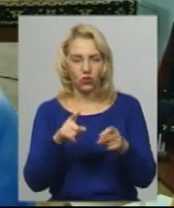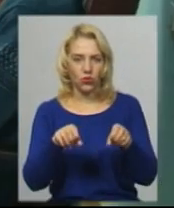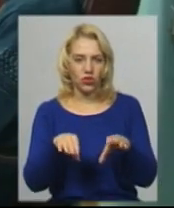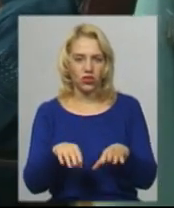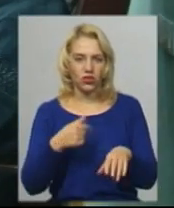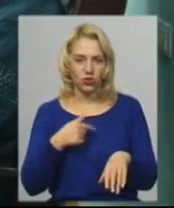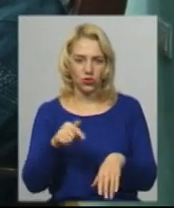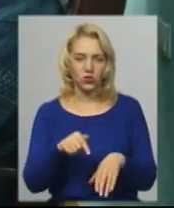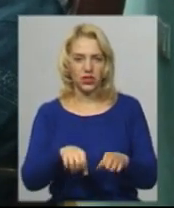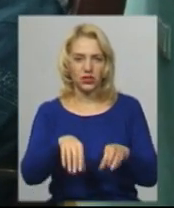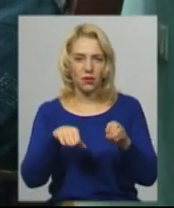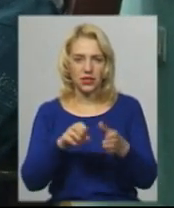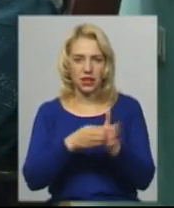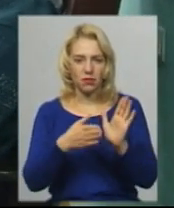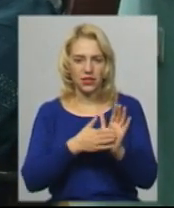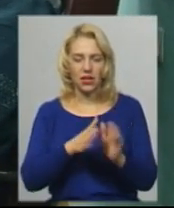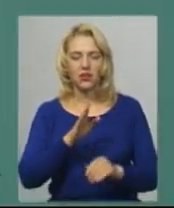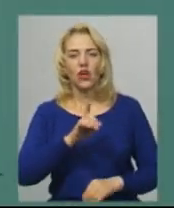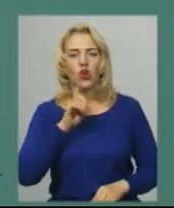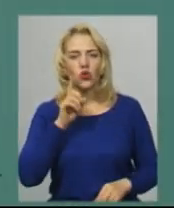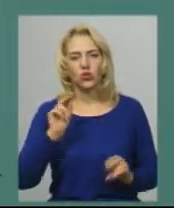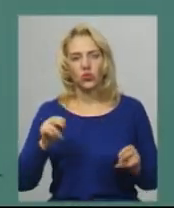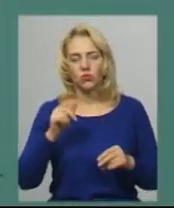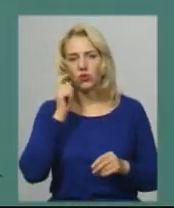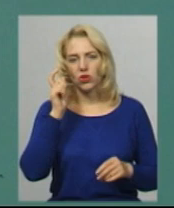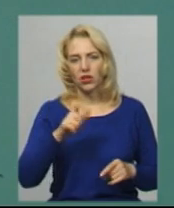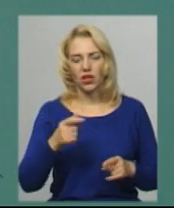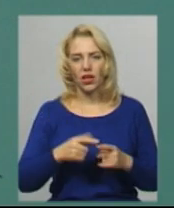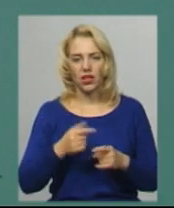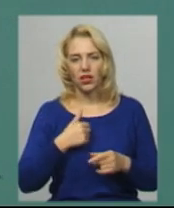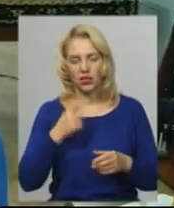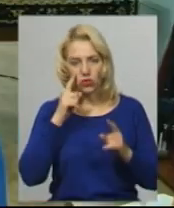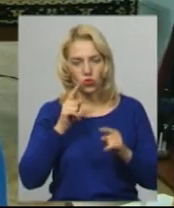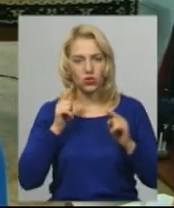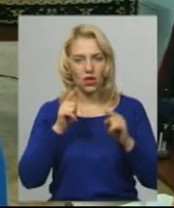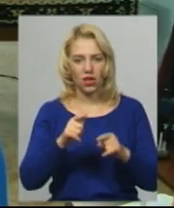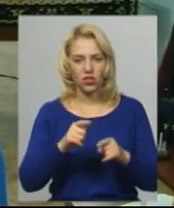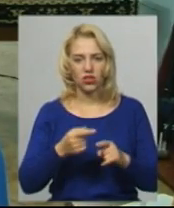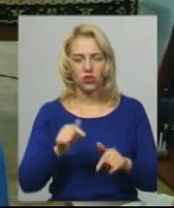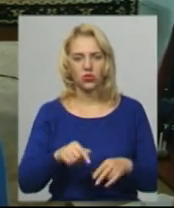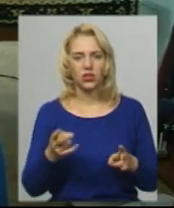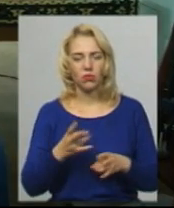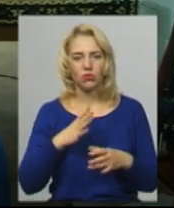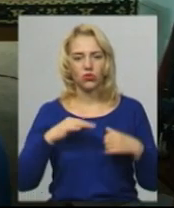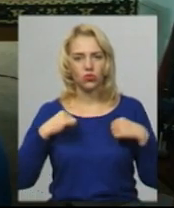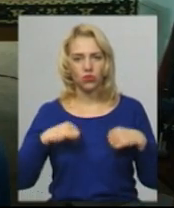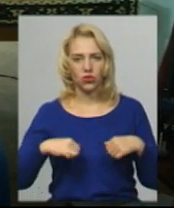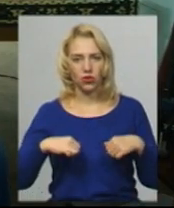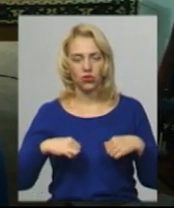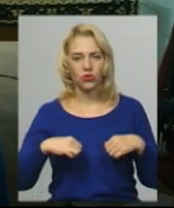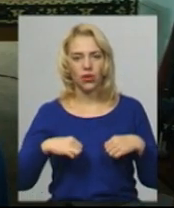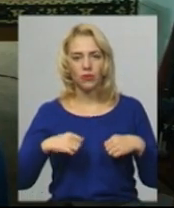записатись. Юна чемпіонка України крається від спорту, домагає бути у формі і з осередженою. Тут потрібно бути спокійною,